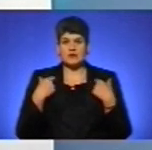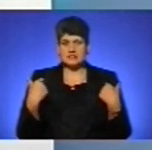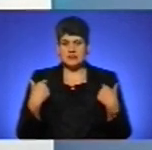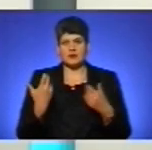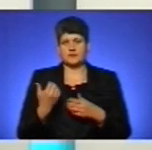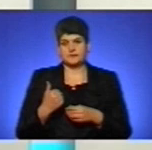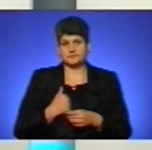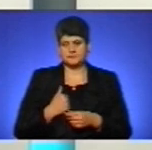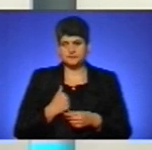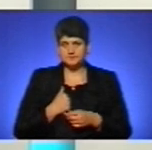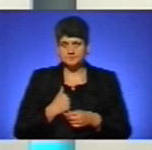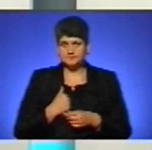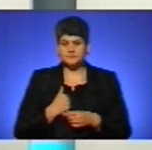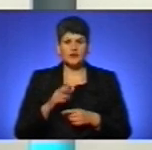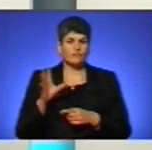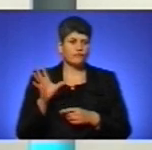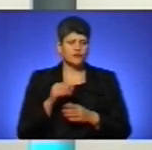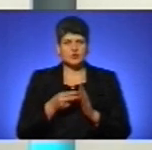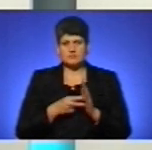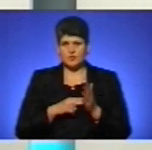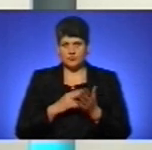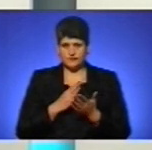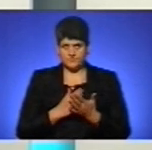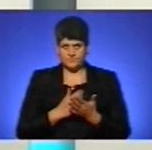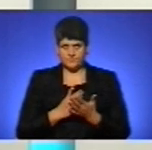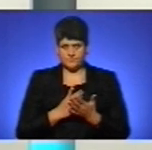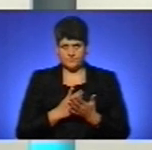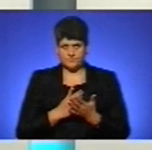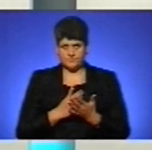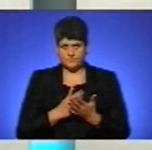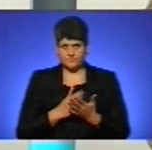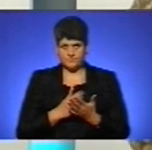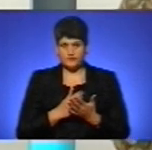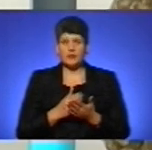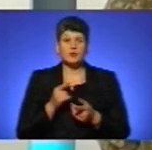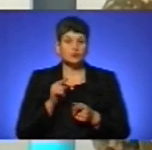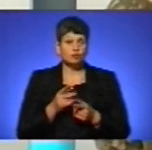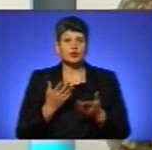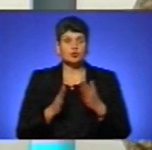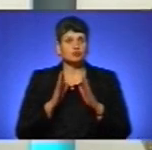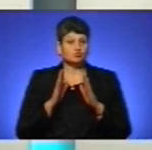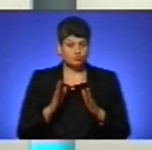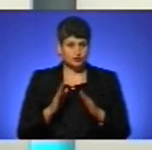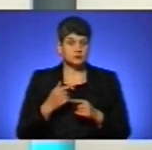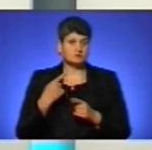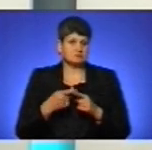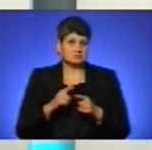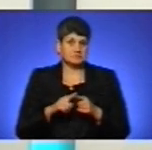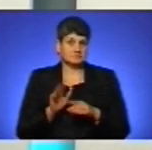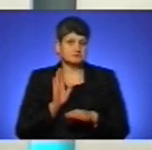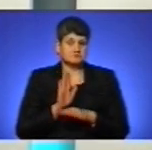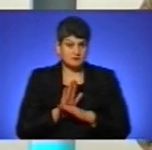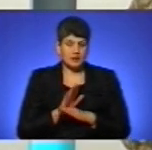Все сплановане у нас, тому, якщо буде такий сигнал, скажімо так, ми